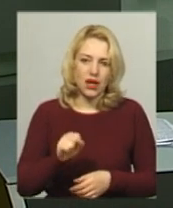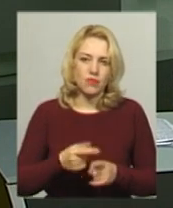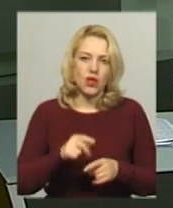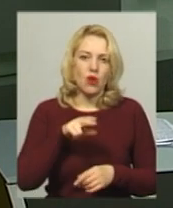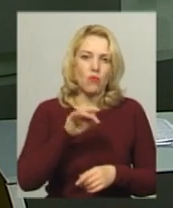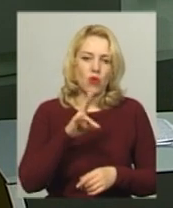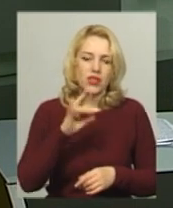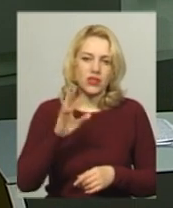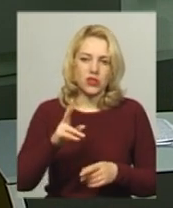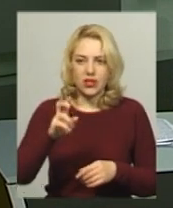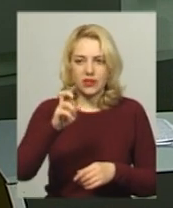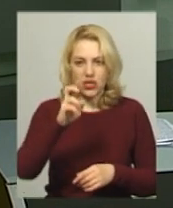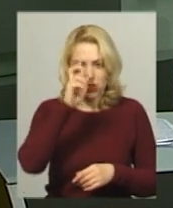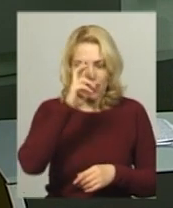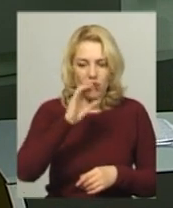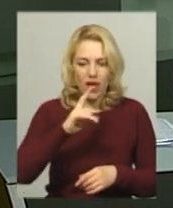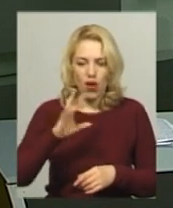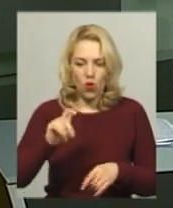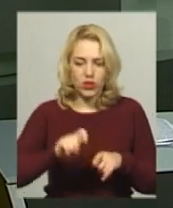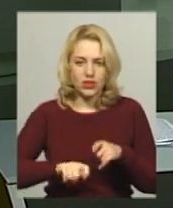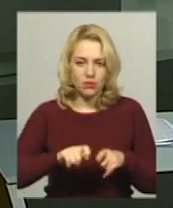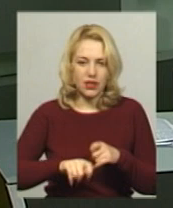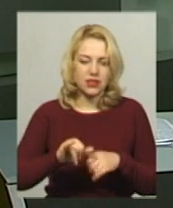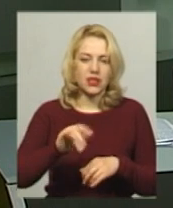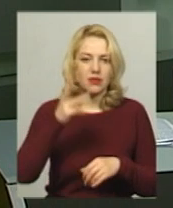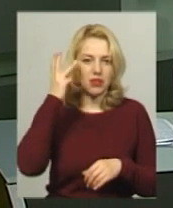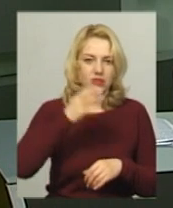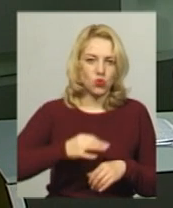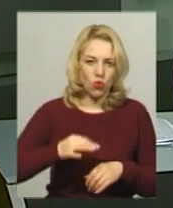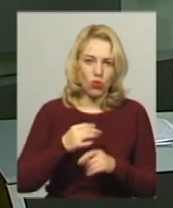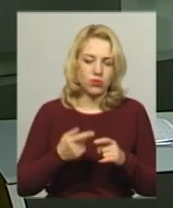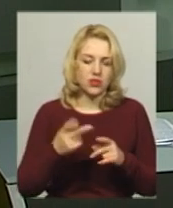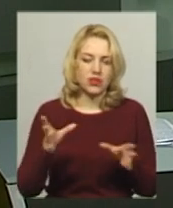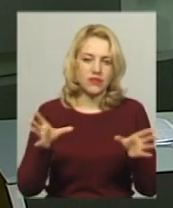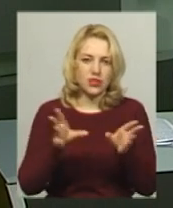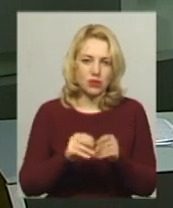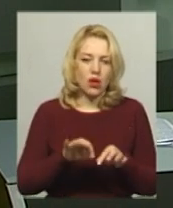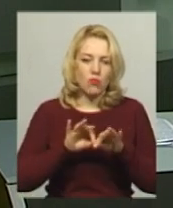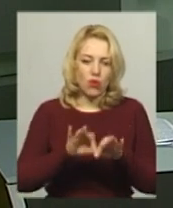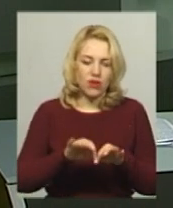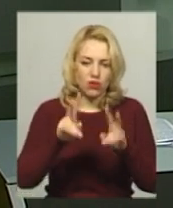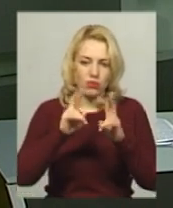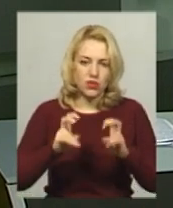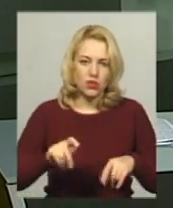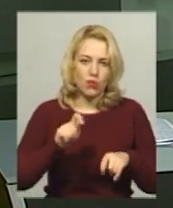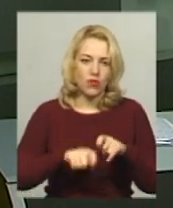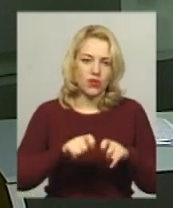державної екологічної інспекції та Державної екоінспекції Хмельницької області. Вони провели обстеження та перевірили стоки.